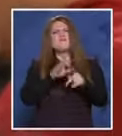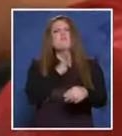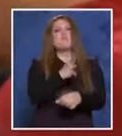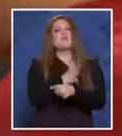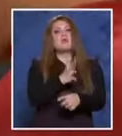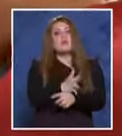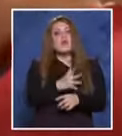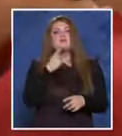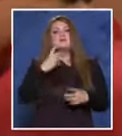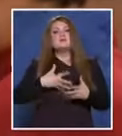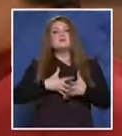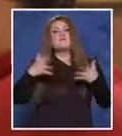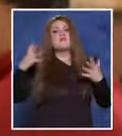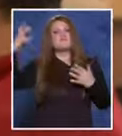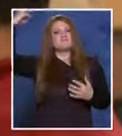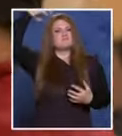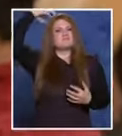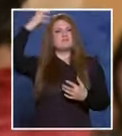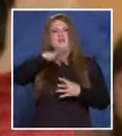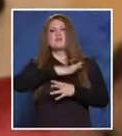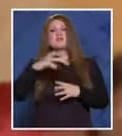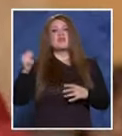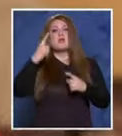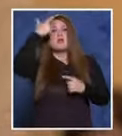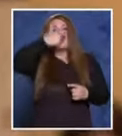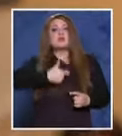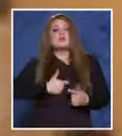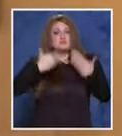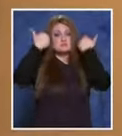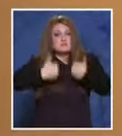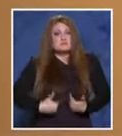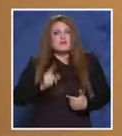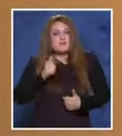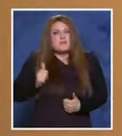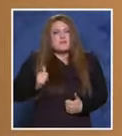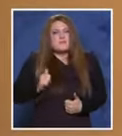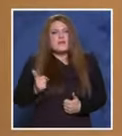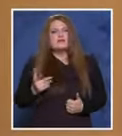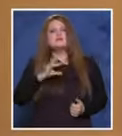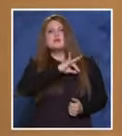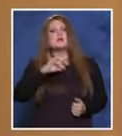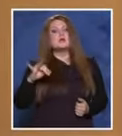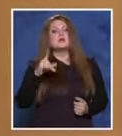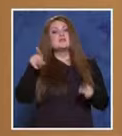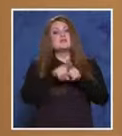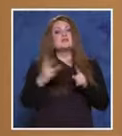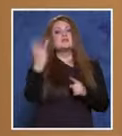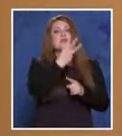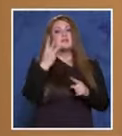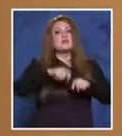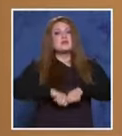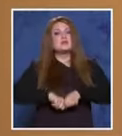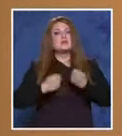обвиняемите за вечно господство над неприкосновената личност на пострадалия. Подсъдимите последно са разрушили